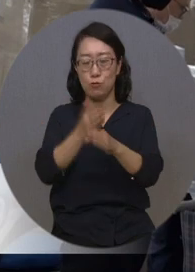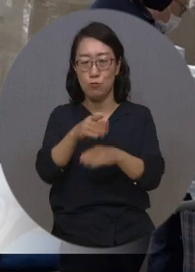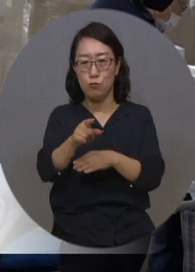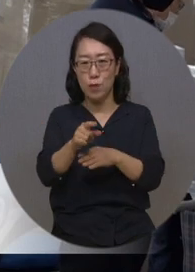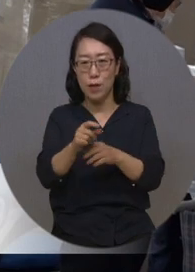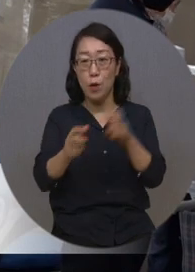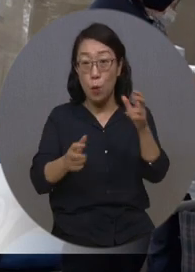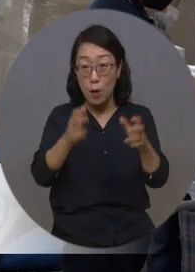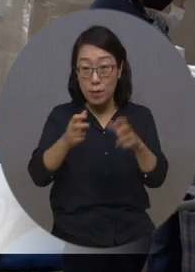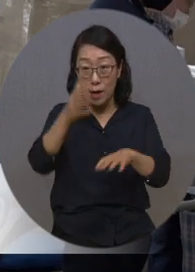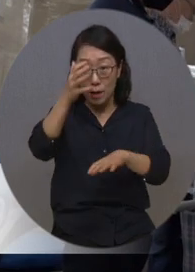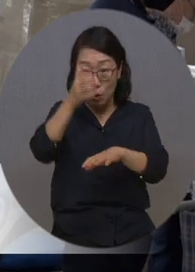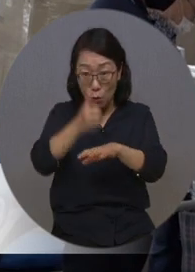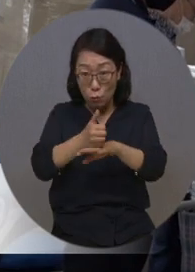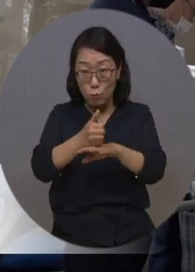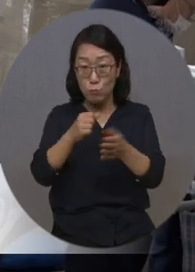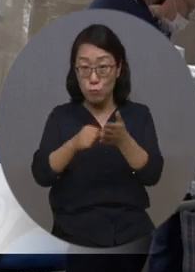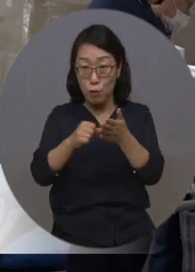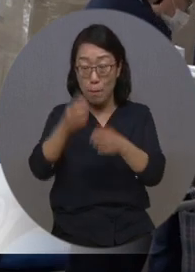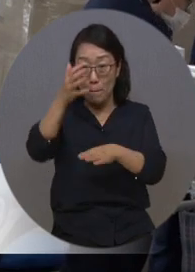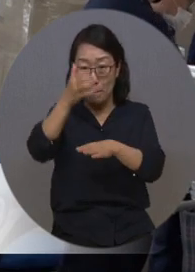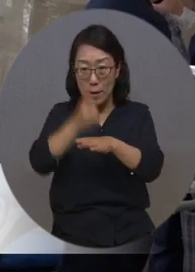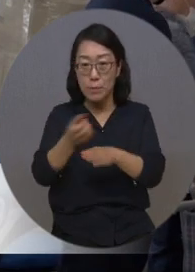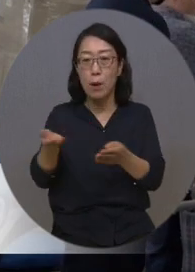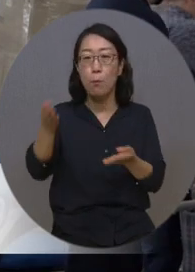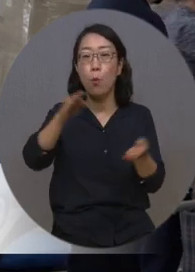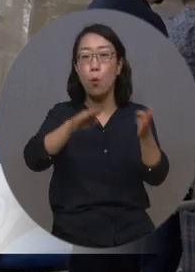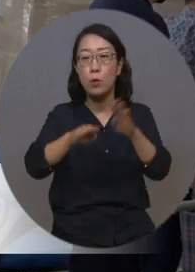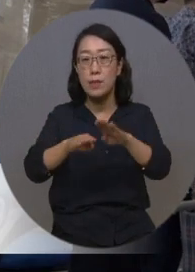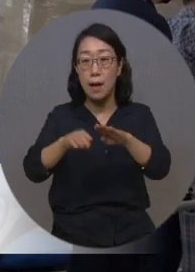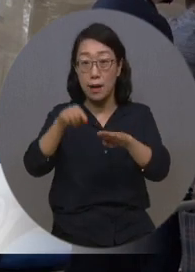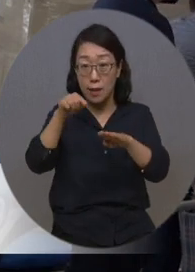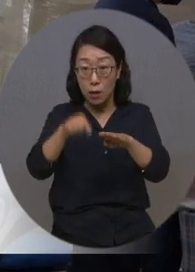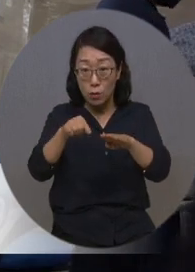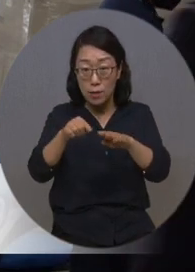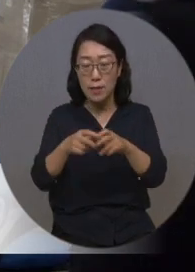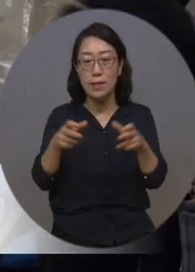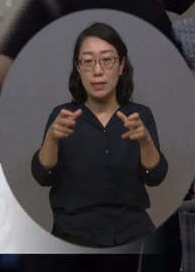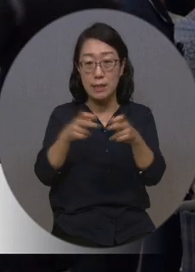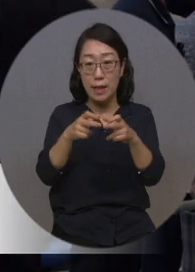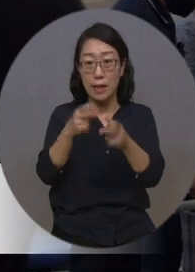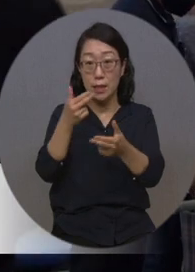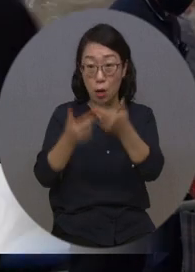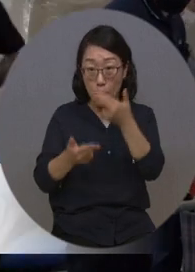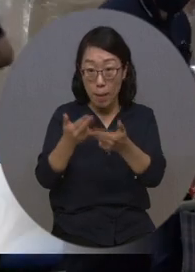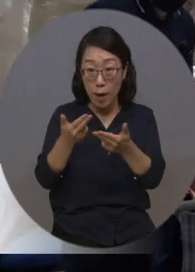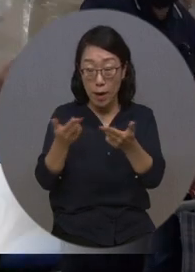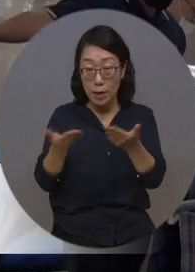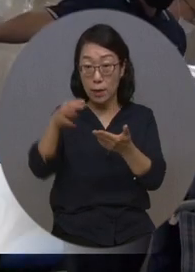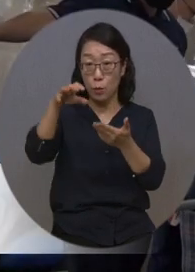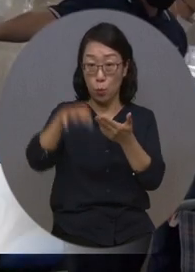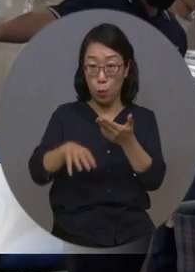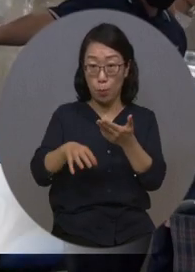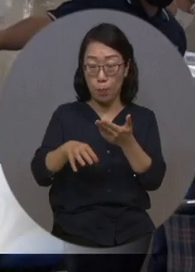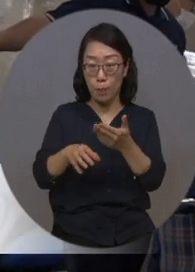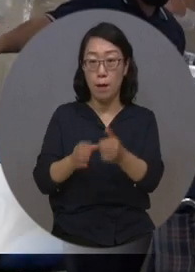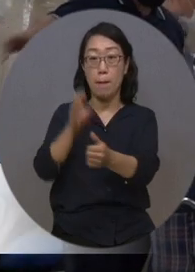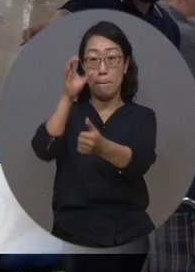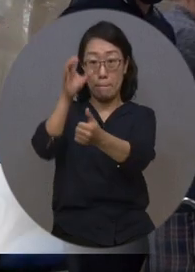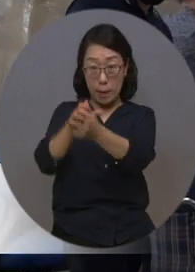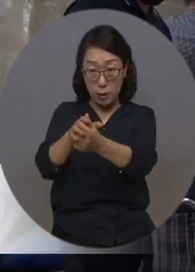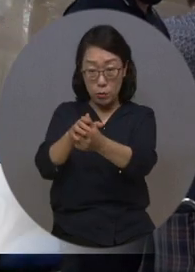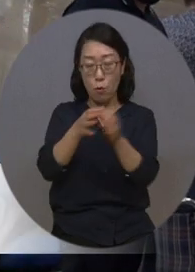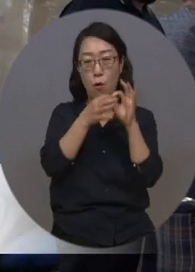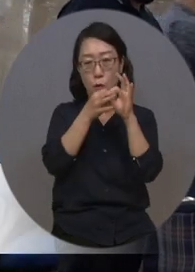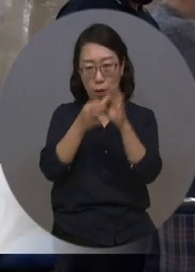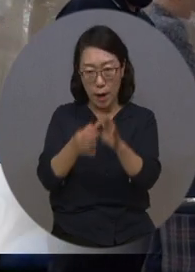제품의 마지막 단계인 제품 포장 단계를 장애인협회 작업장을 통해서 지속적으로